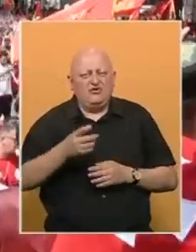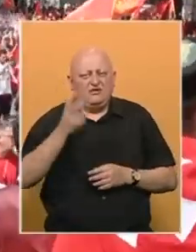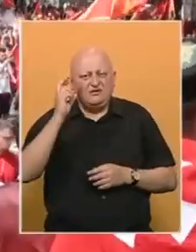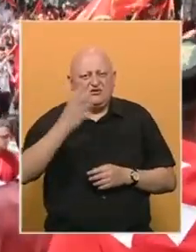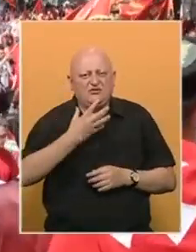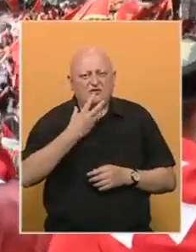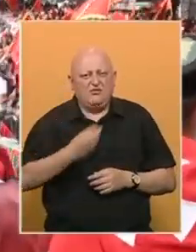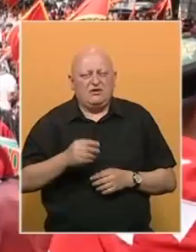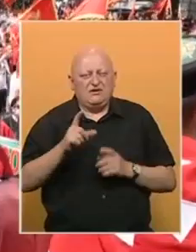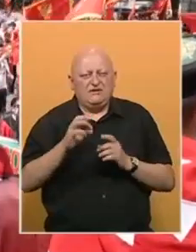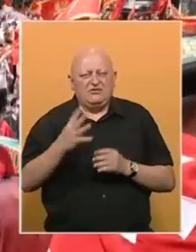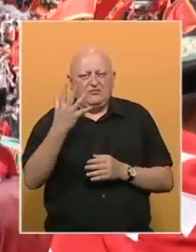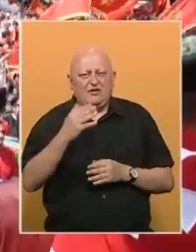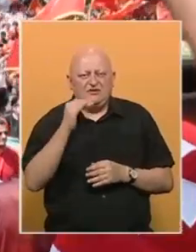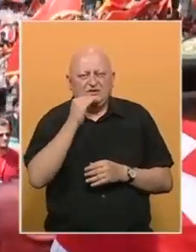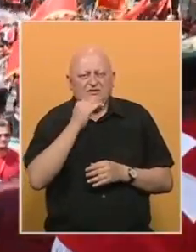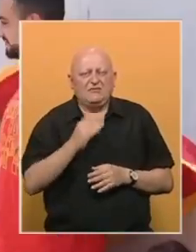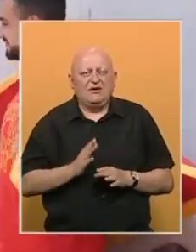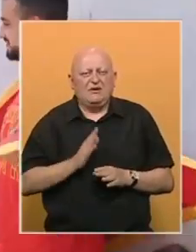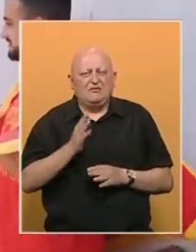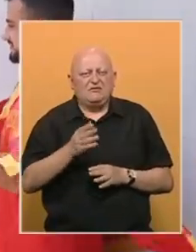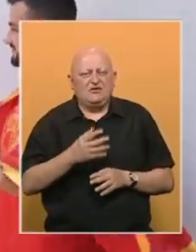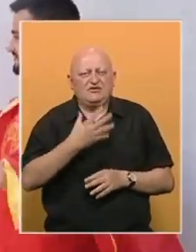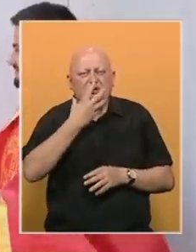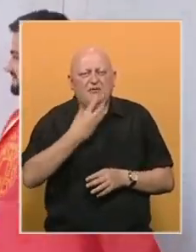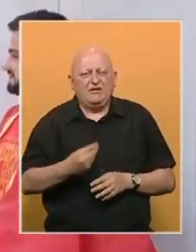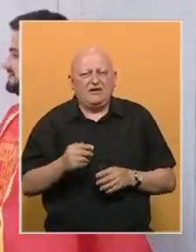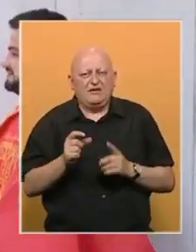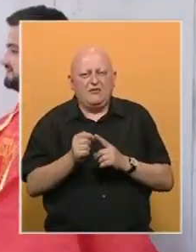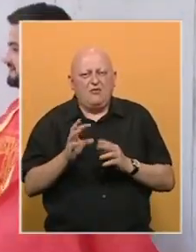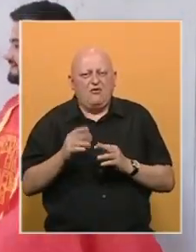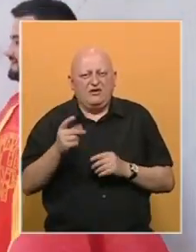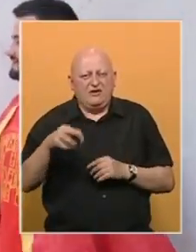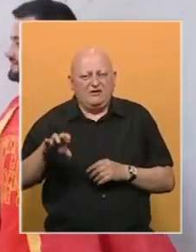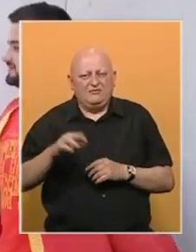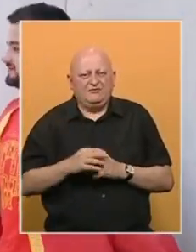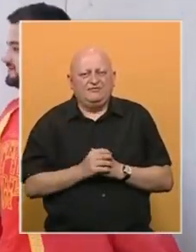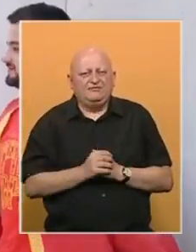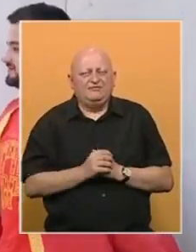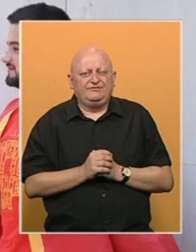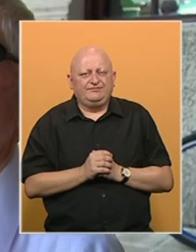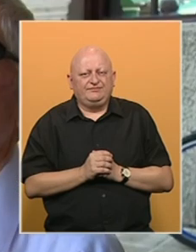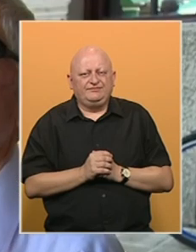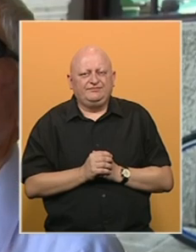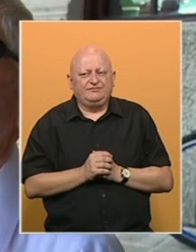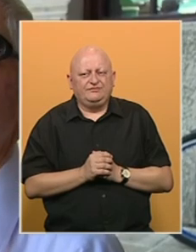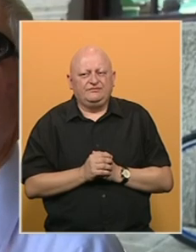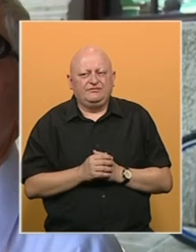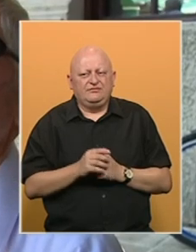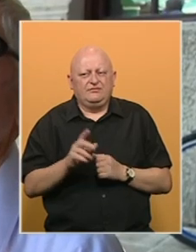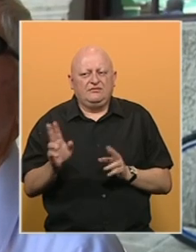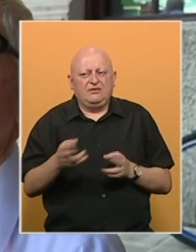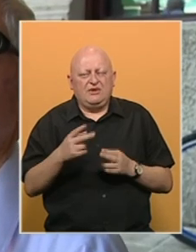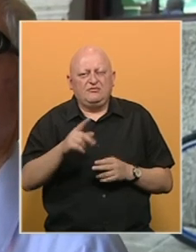Crnogorskog mitropolita nad Cetinju 5. septembra, prisutovat će Patriarh Porfirije. Ne može sve